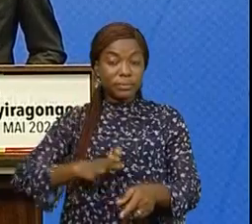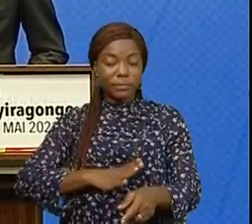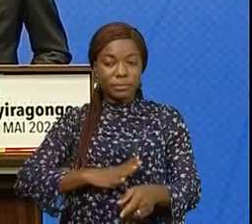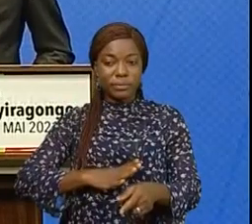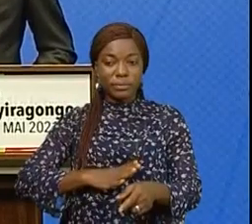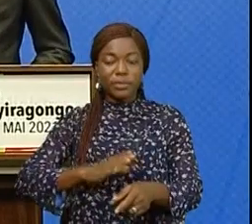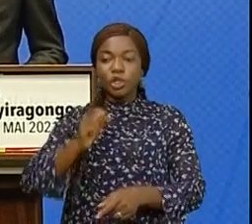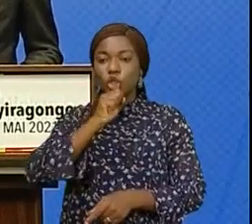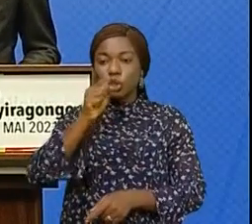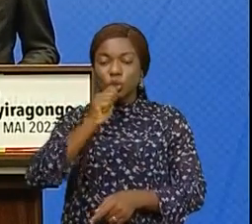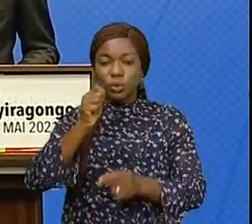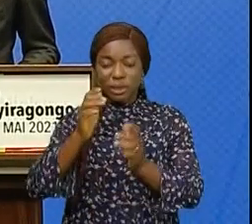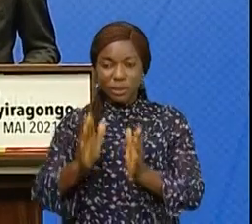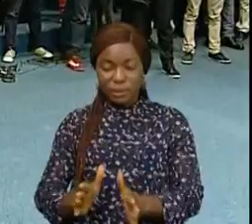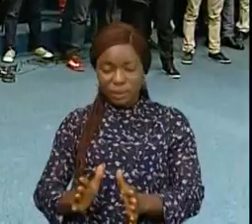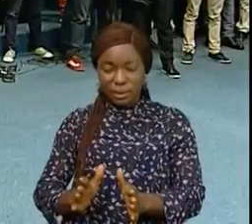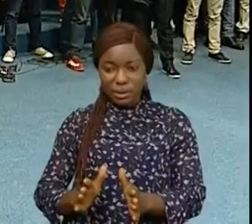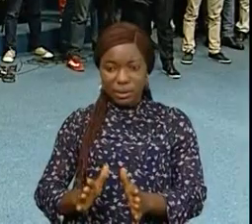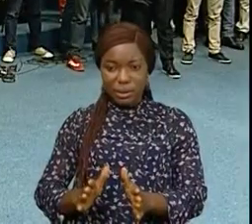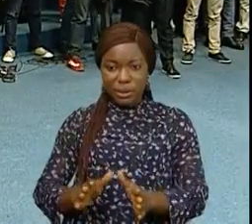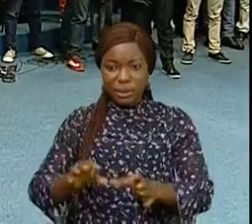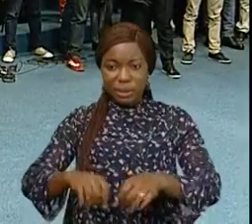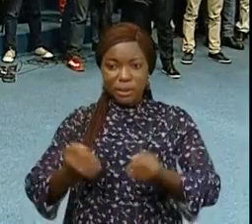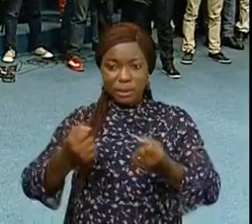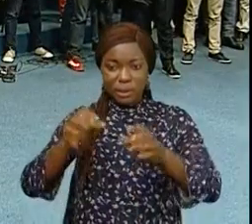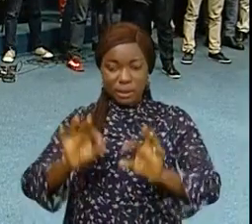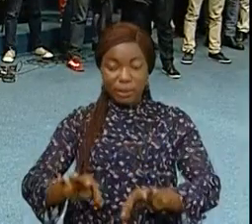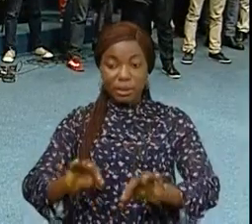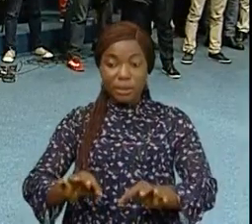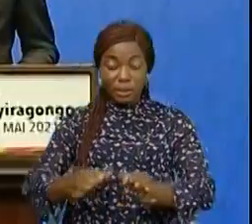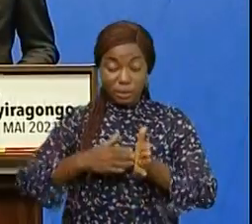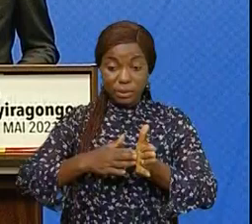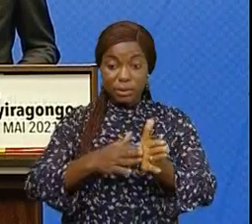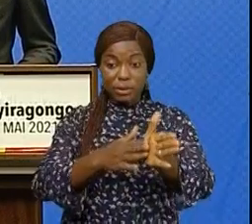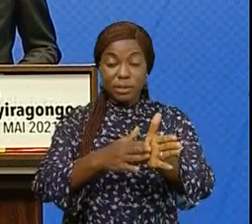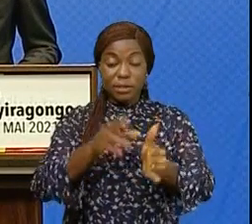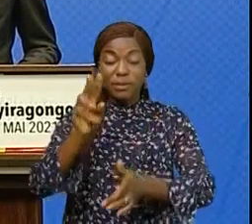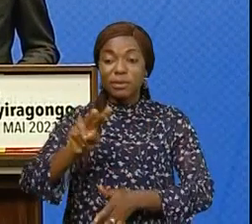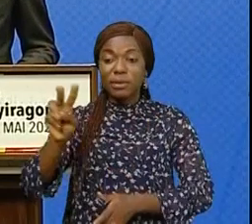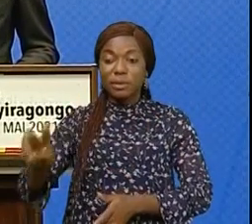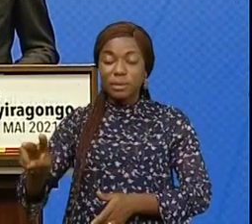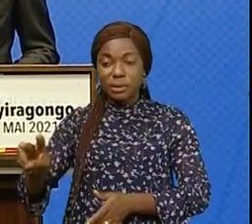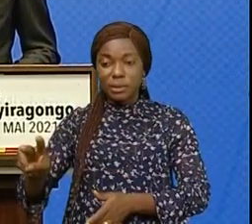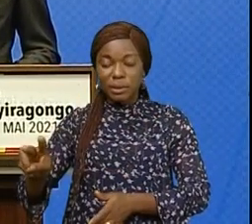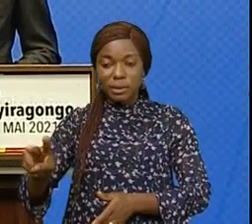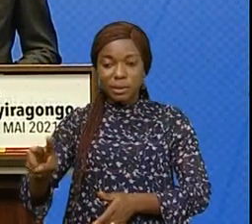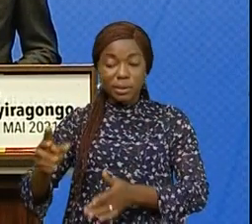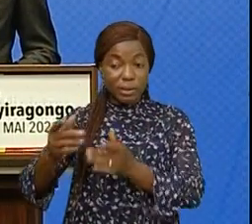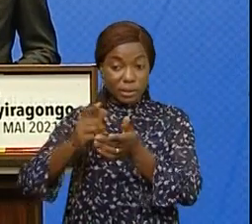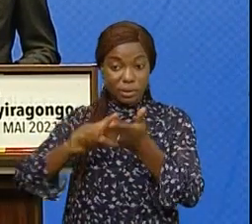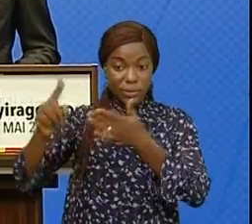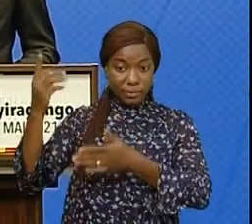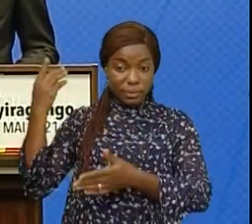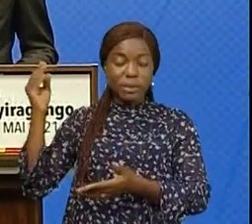tremblements de terre qui ont suivi l'éruption du 22 mai dernier et la menace d'une coulée de lave